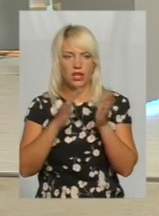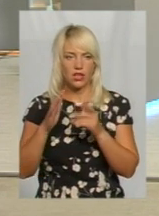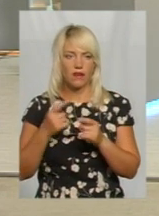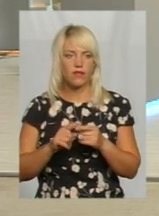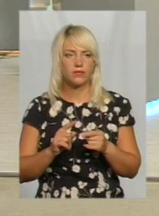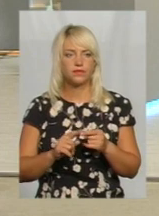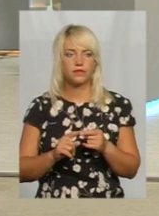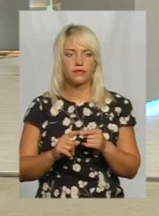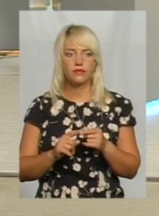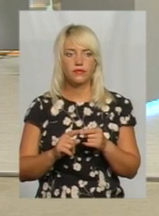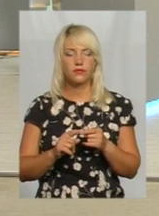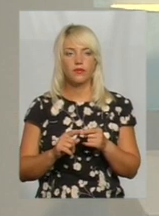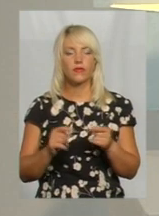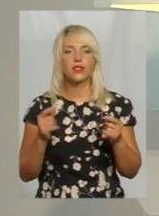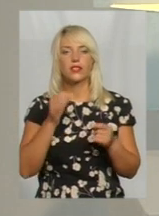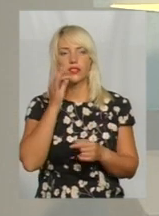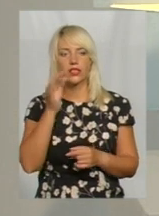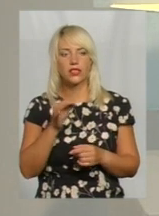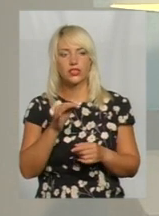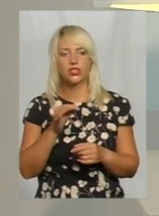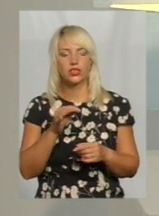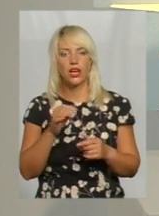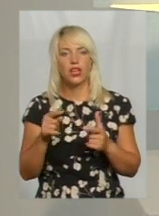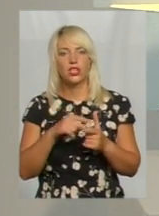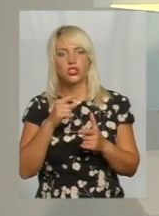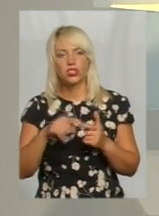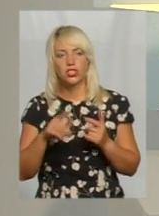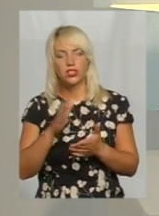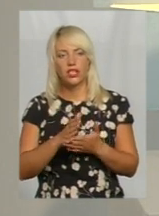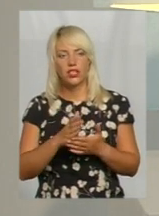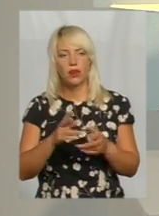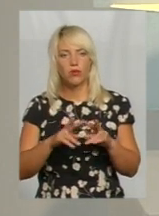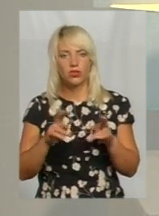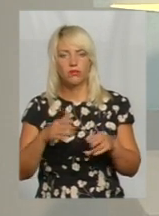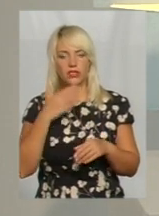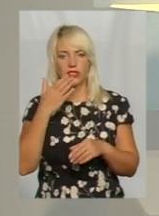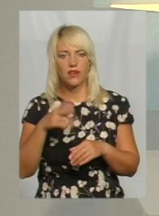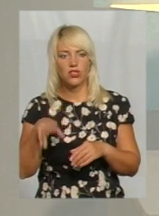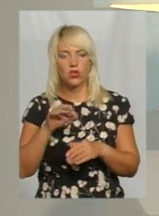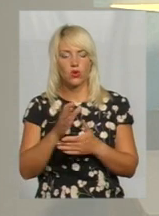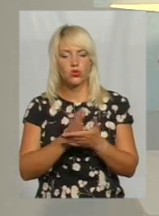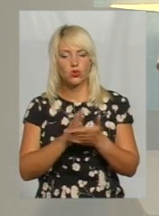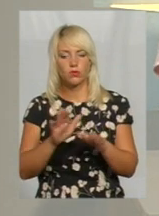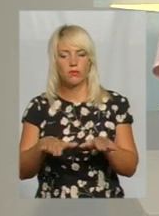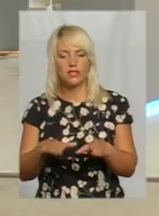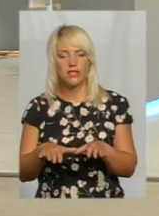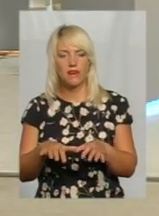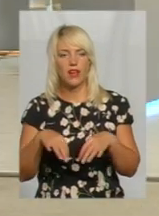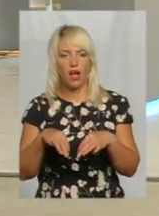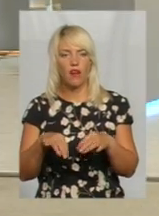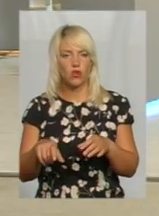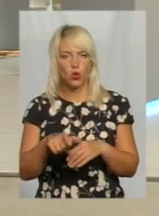Наталія Колодій. Скажіть, пане Сергію, чи є подібні звернення до служби місцевих автодоріг?